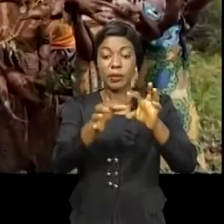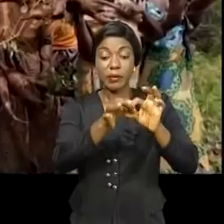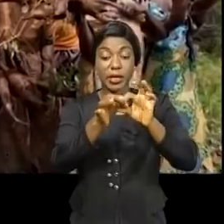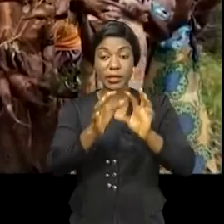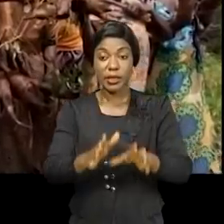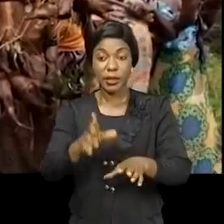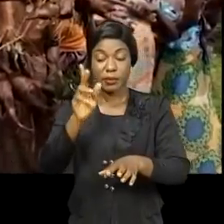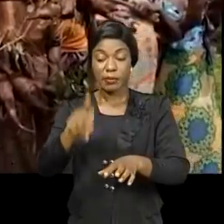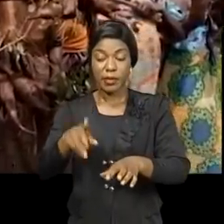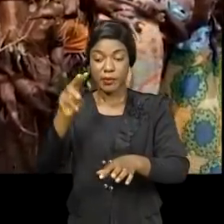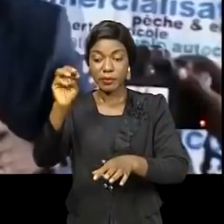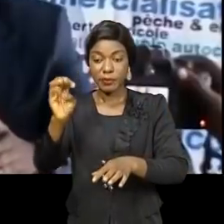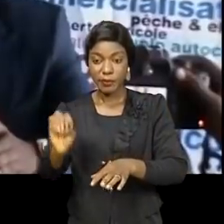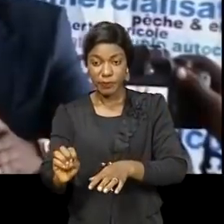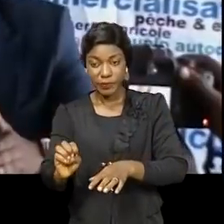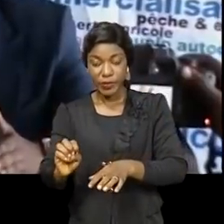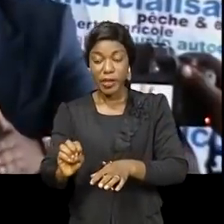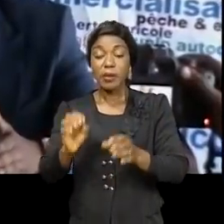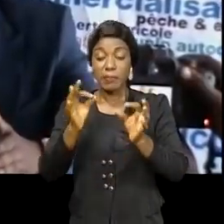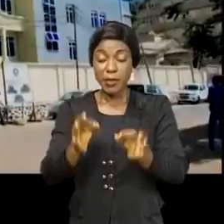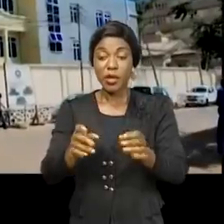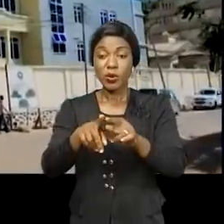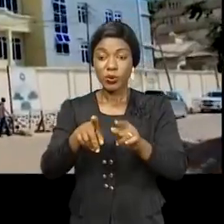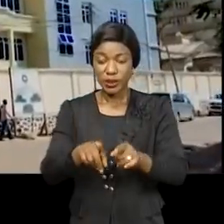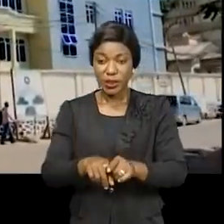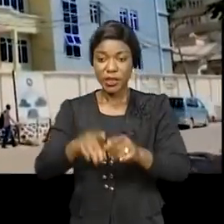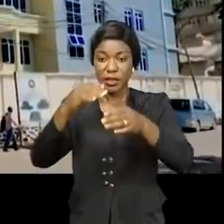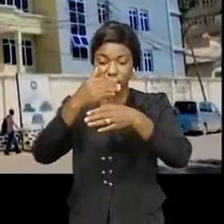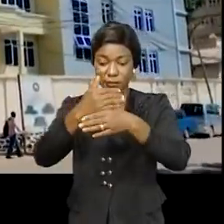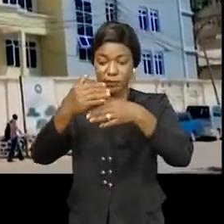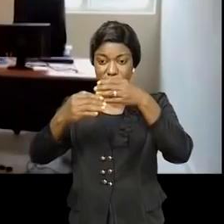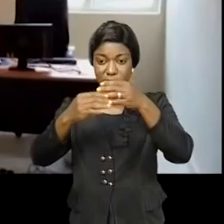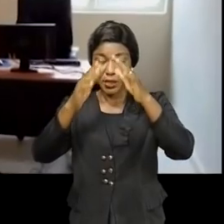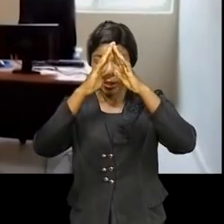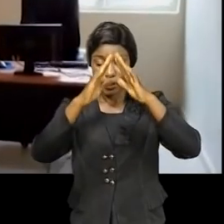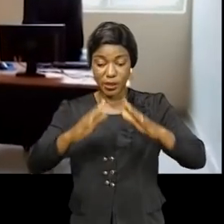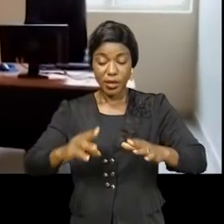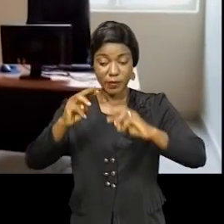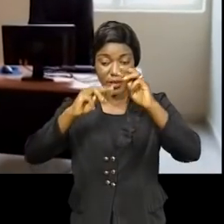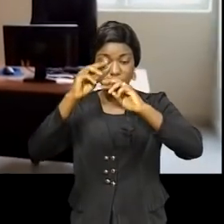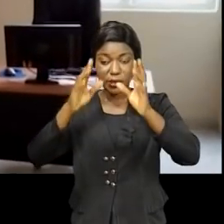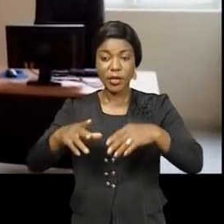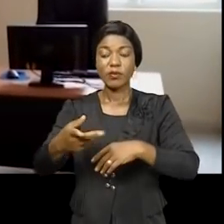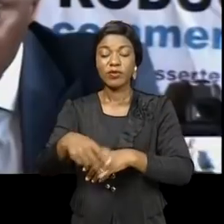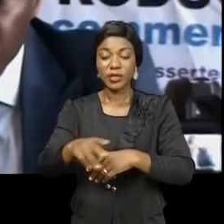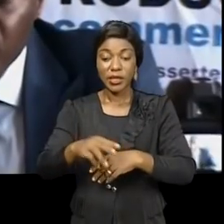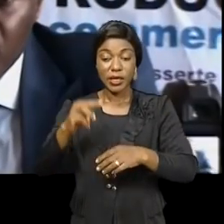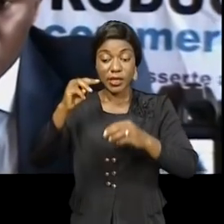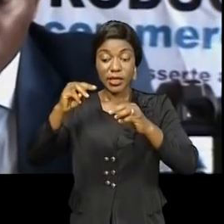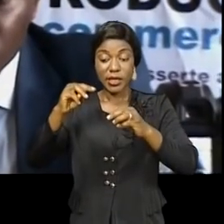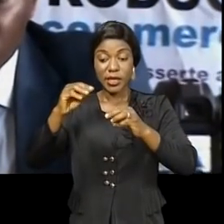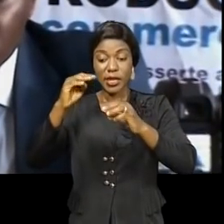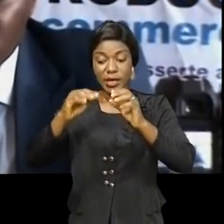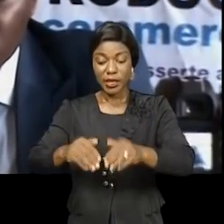PAM, FAO et FACHI et Mersicor. Mais aussi des réhabilitations des bâtiments qui abritent le ministère provincial de l'agriculture et la division